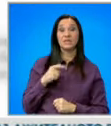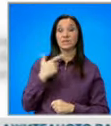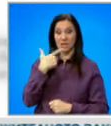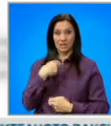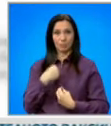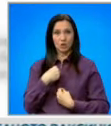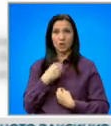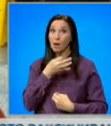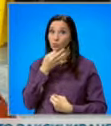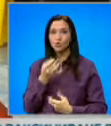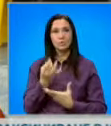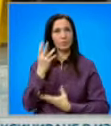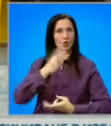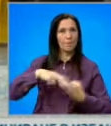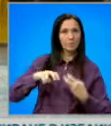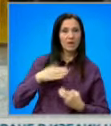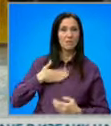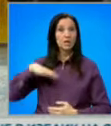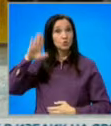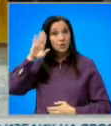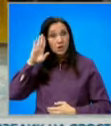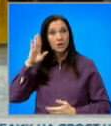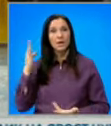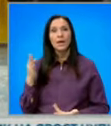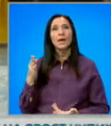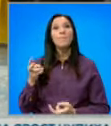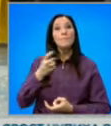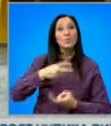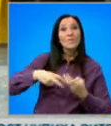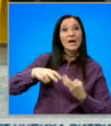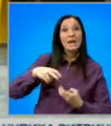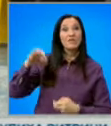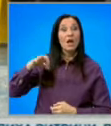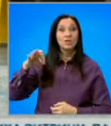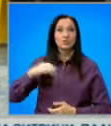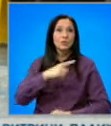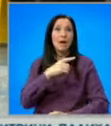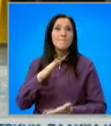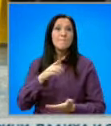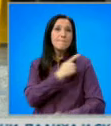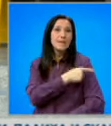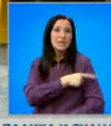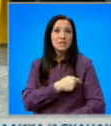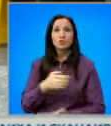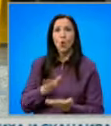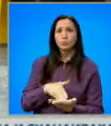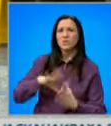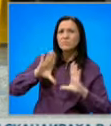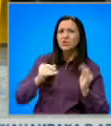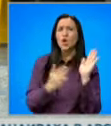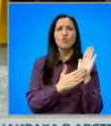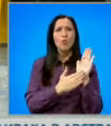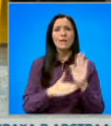започнаха проверки. Нашите служители проверяват качеството на медицинското обслужване, цялата документация от